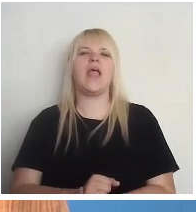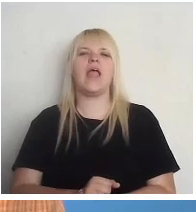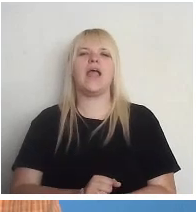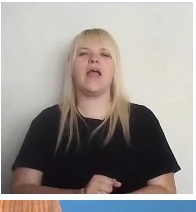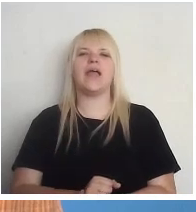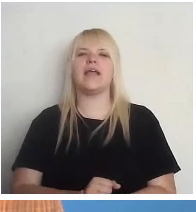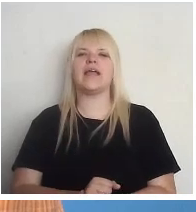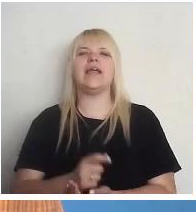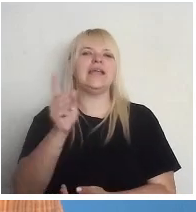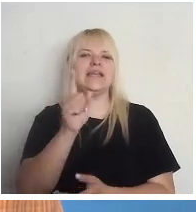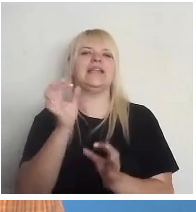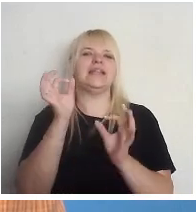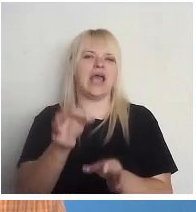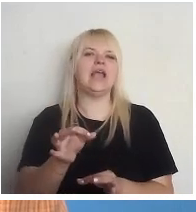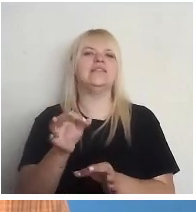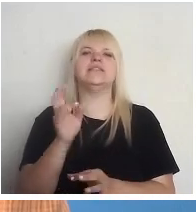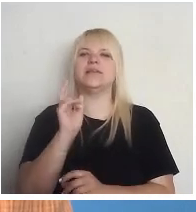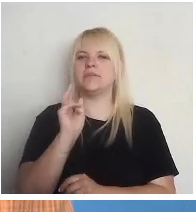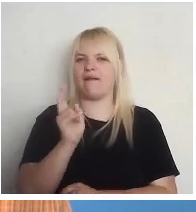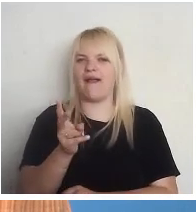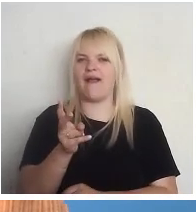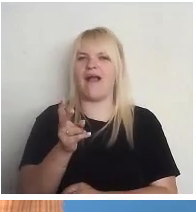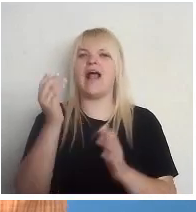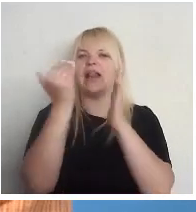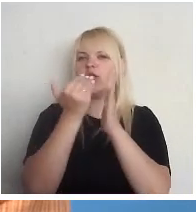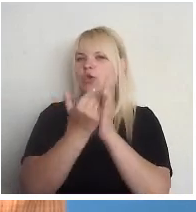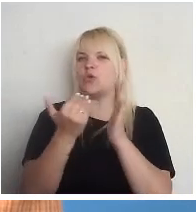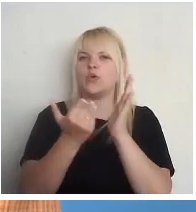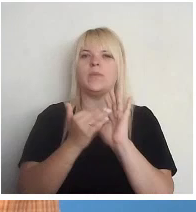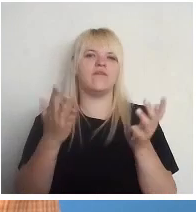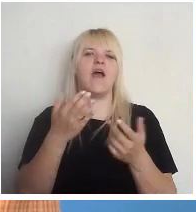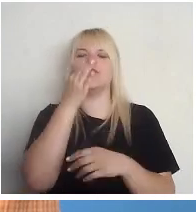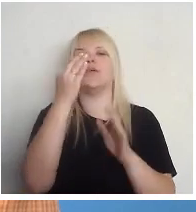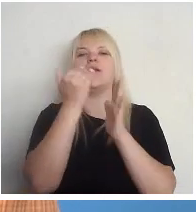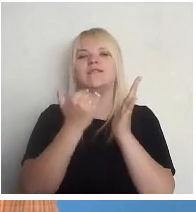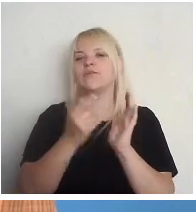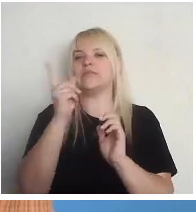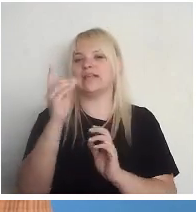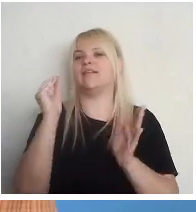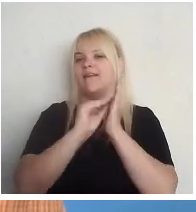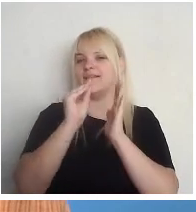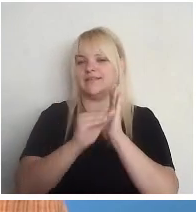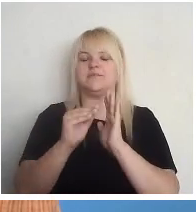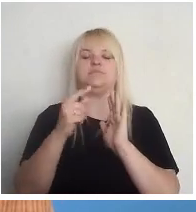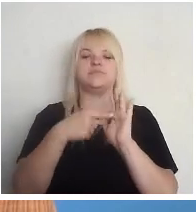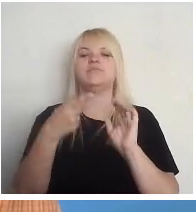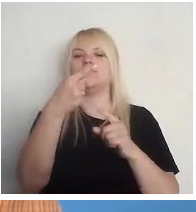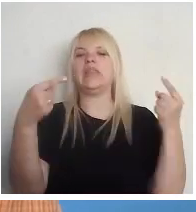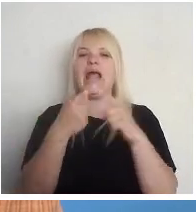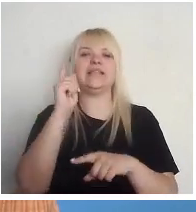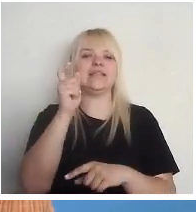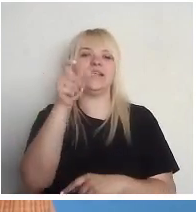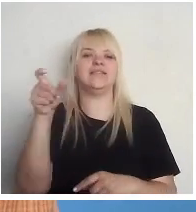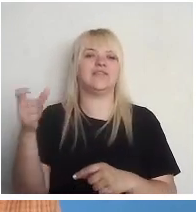Jā, ir taisnība, ka likumā vai tajos noteikumos ir rakstīts, ka tas attiecis tikai uz cilvēkiem, kas dzīvo